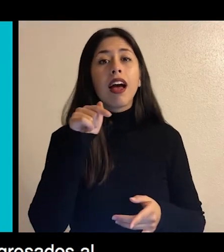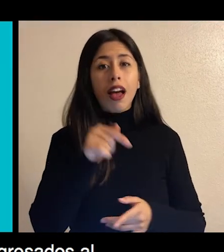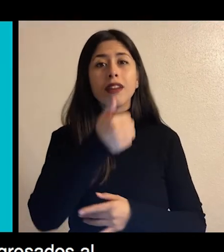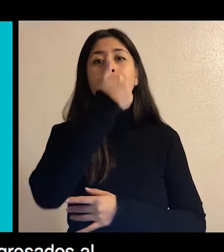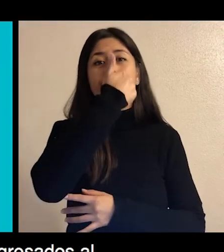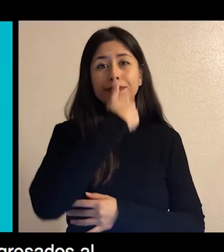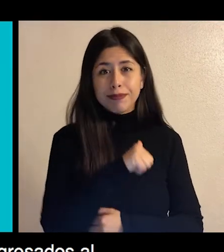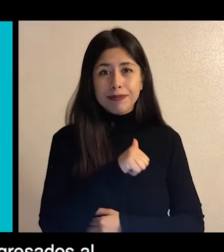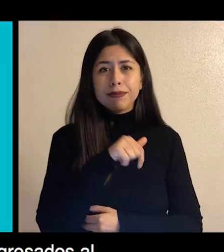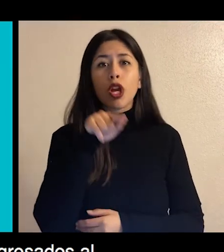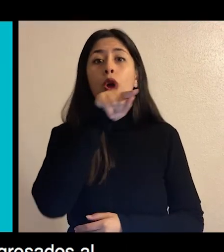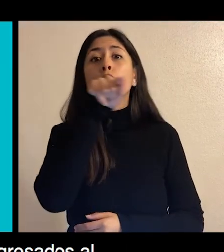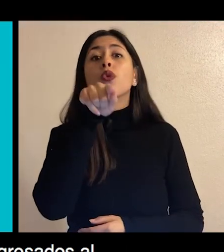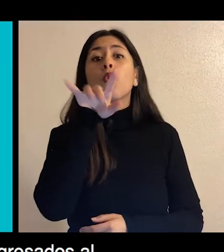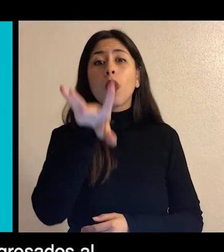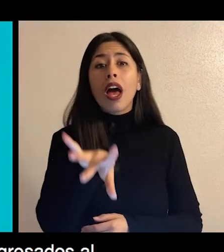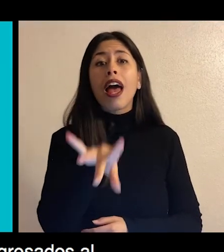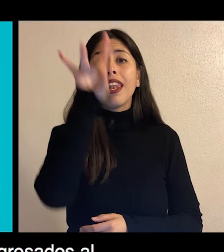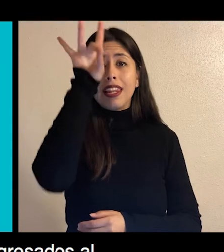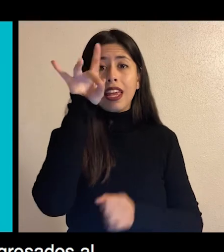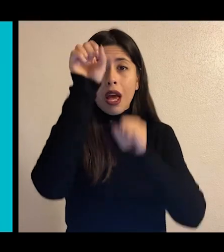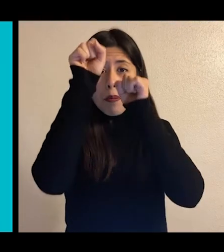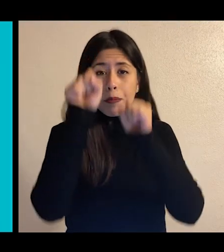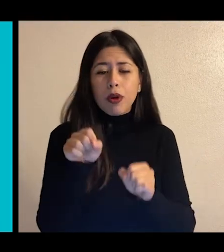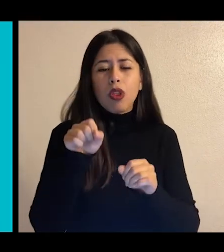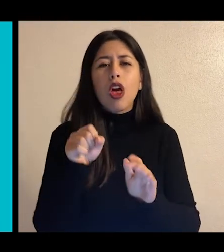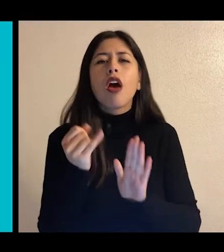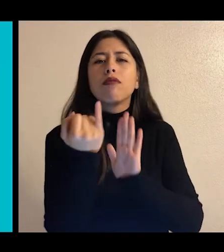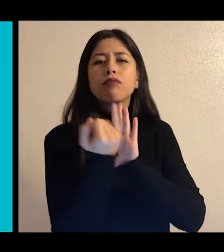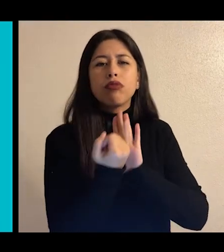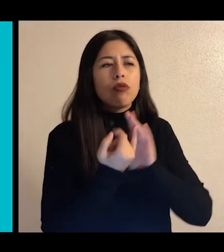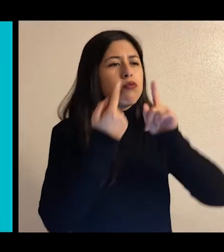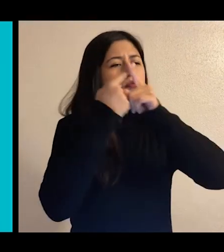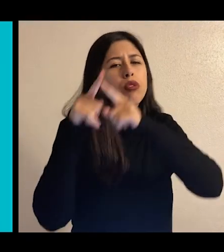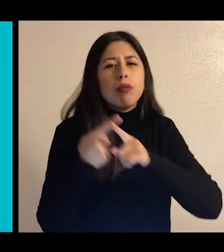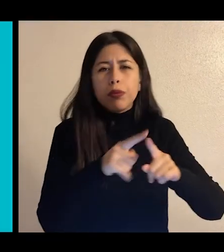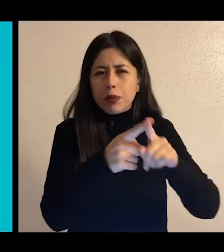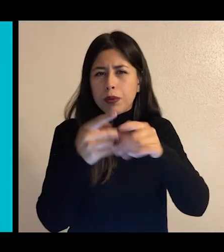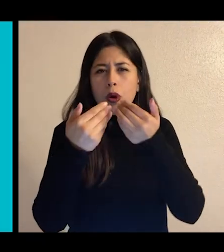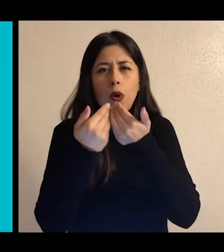informe ak metek le donen yon entre sou reji sosyal KAYO wa.